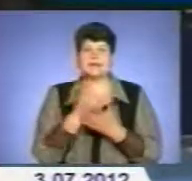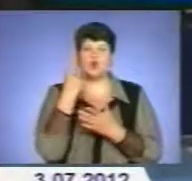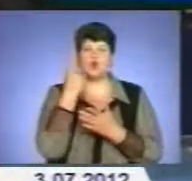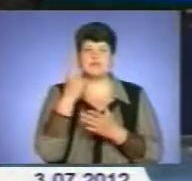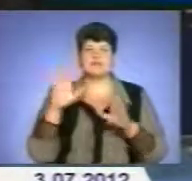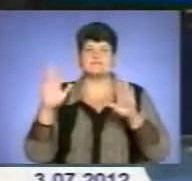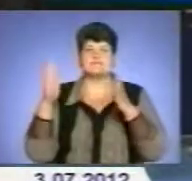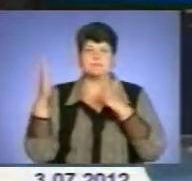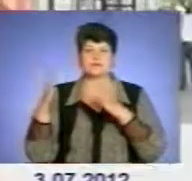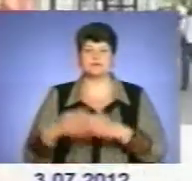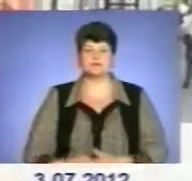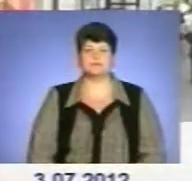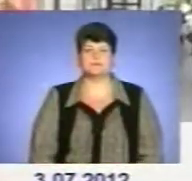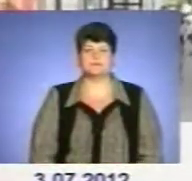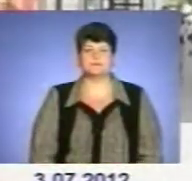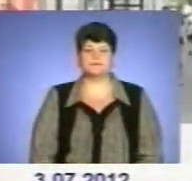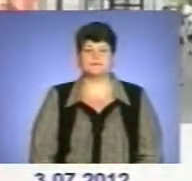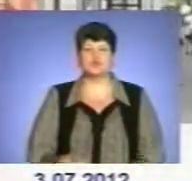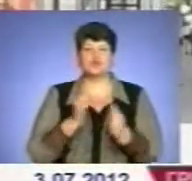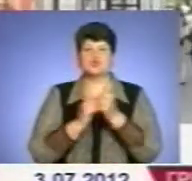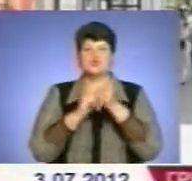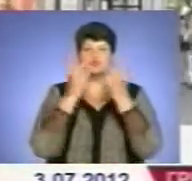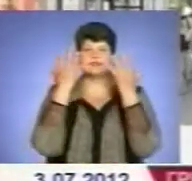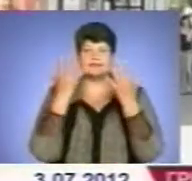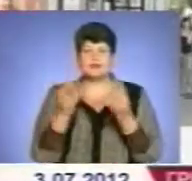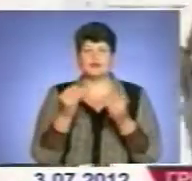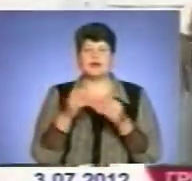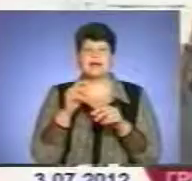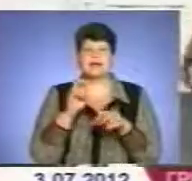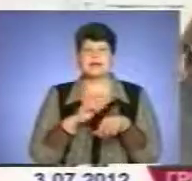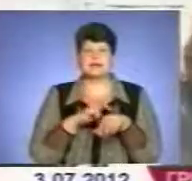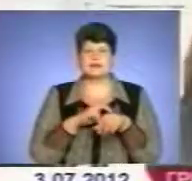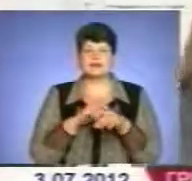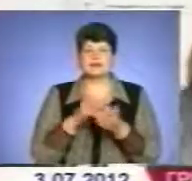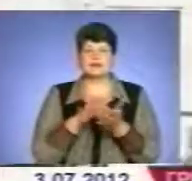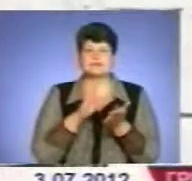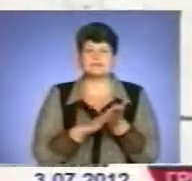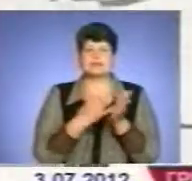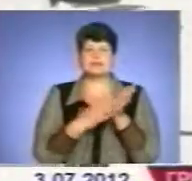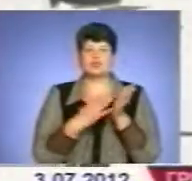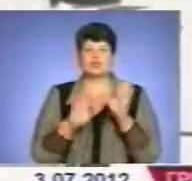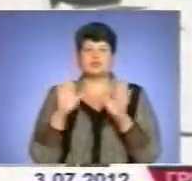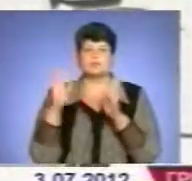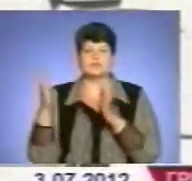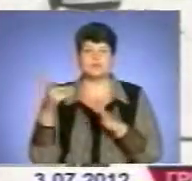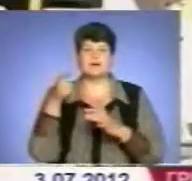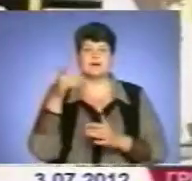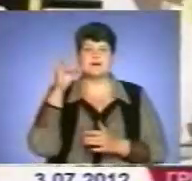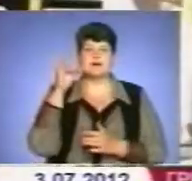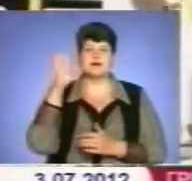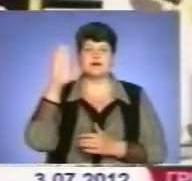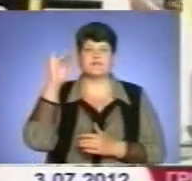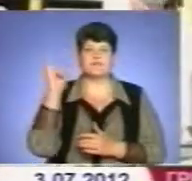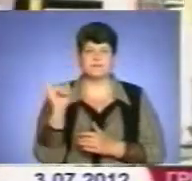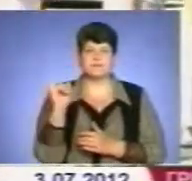вивчала Зоряна Довгань. Щоденно лікарі міської санепідемстанції реєструють до 90 випадків гострих респіраторних вірусних